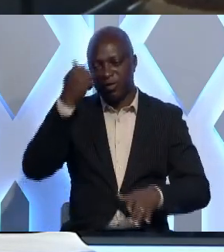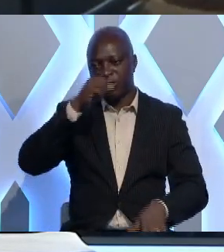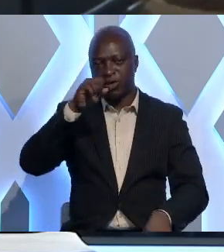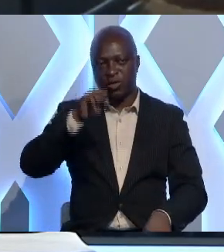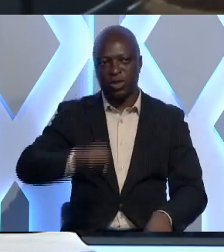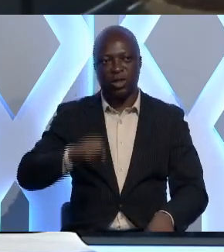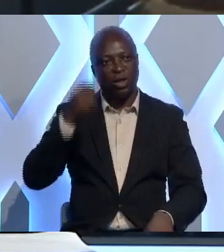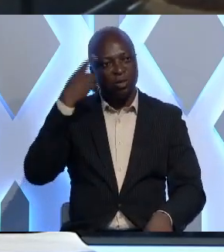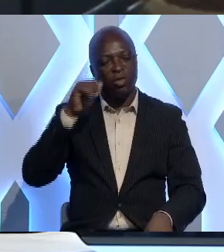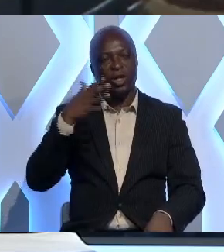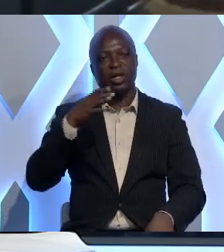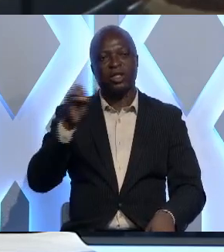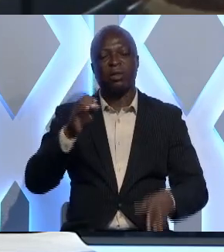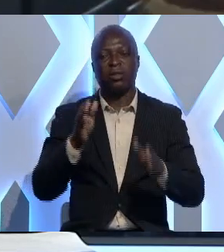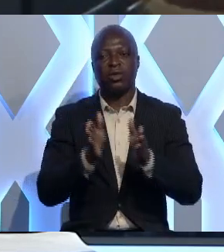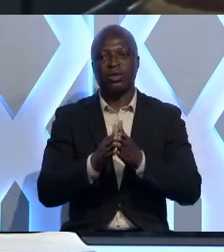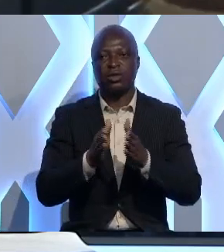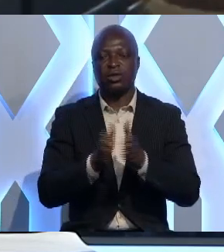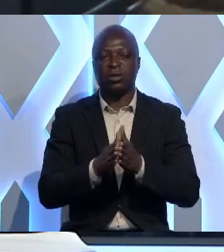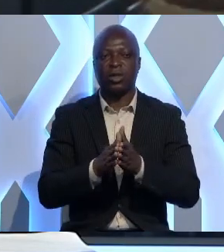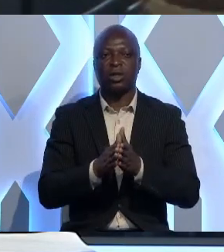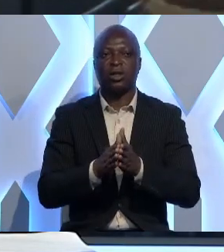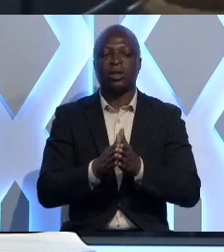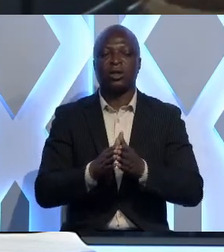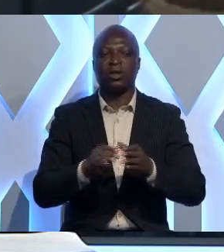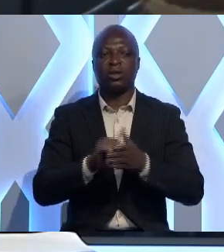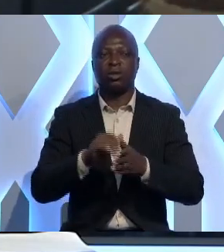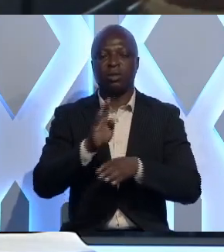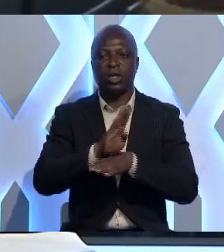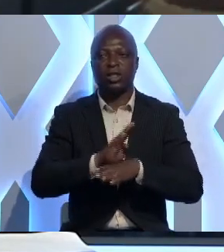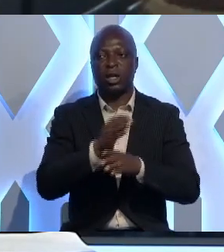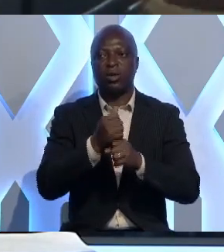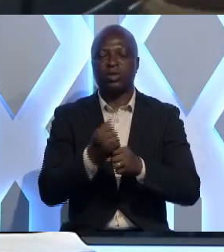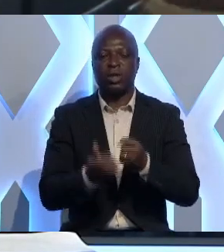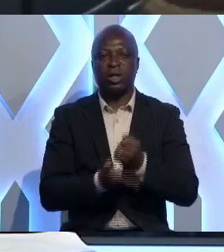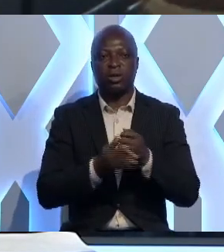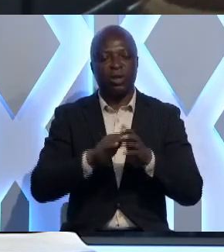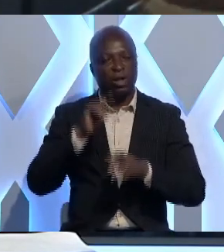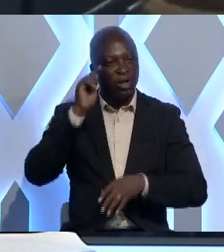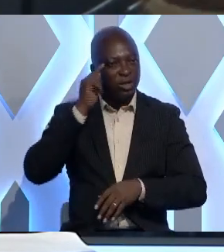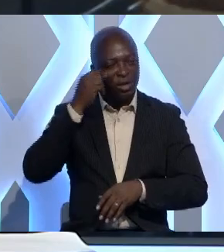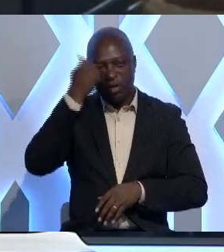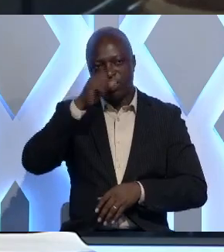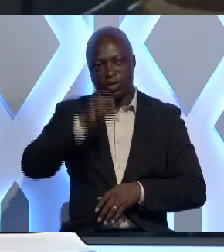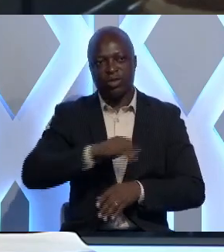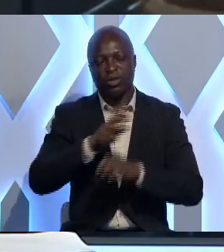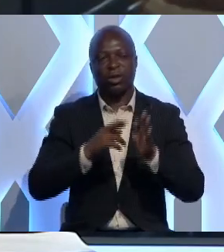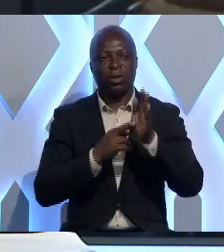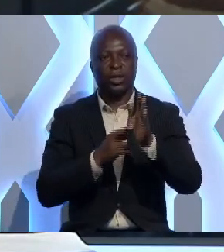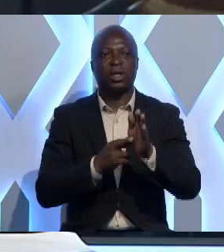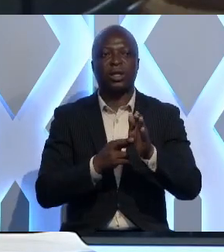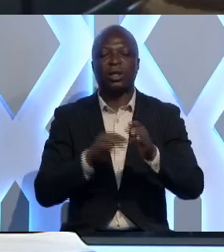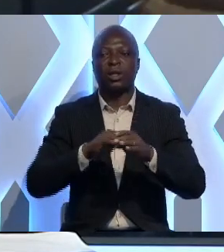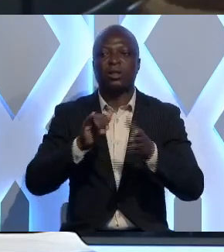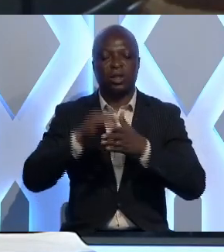Sud pour le 15e sommet des BRICS. Le Brésil, la Russie, l'Inde, la Chine et l'Afrique du Sud tous représentés dans